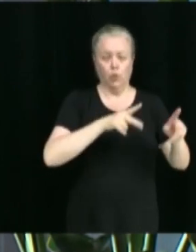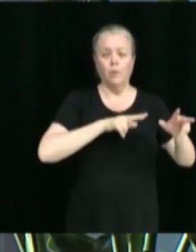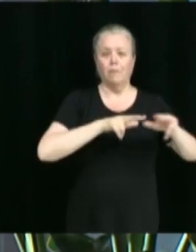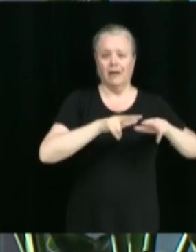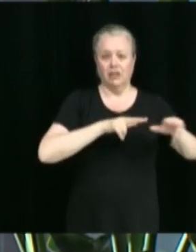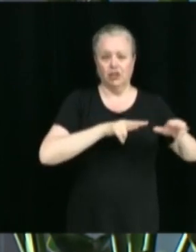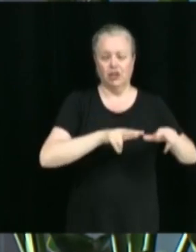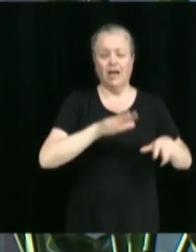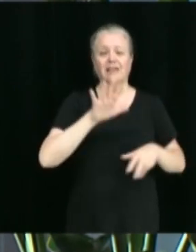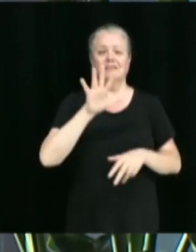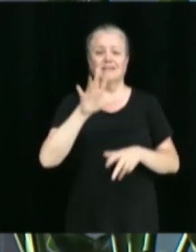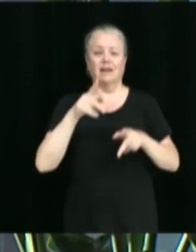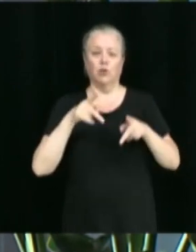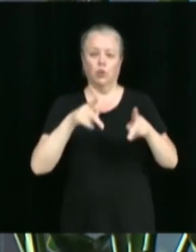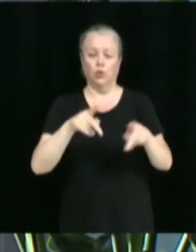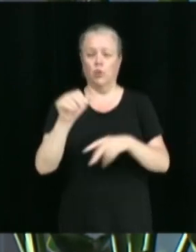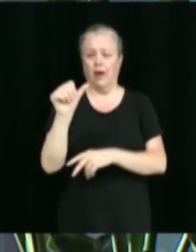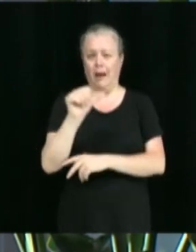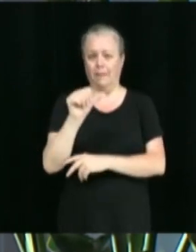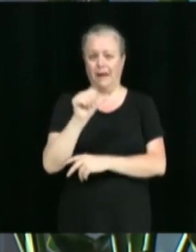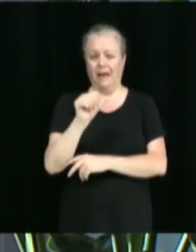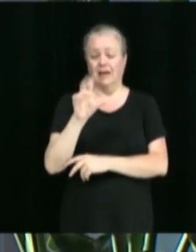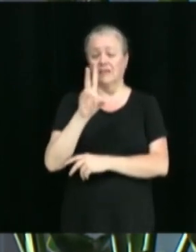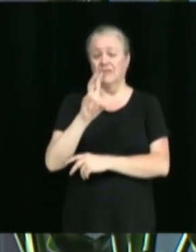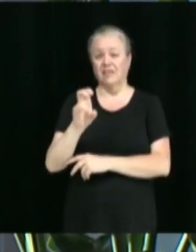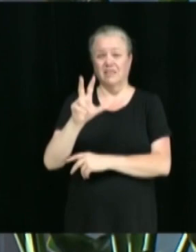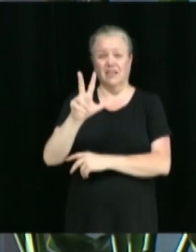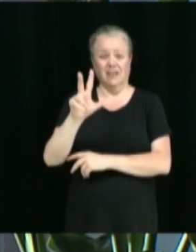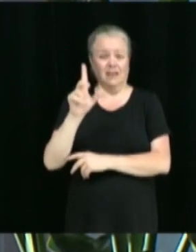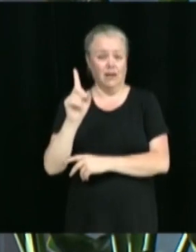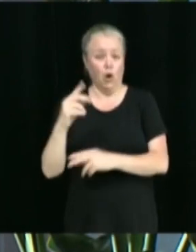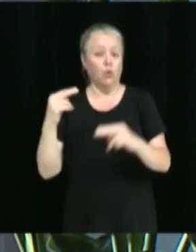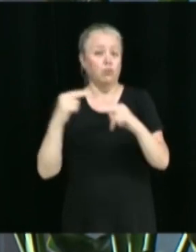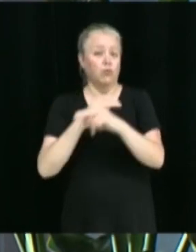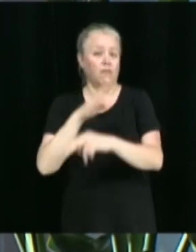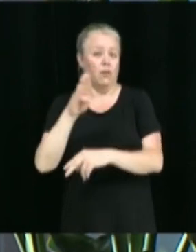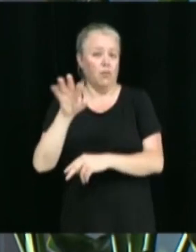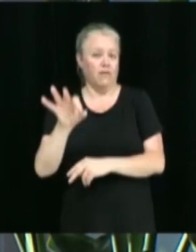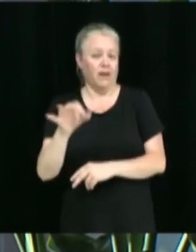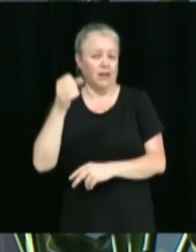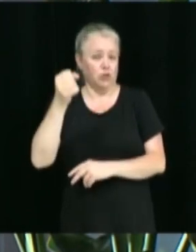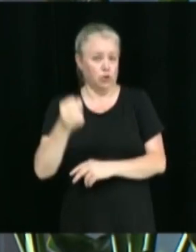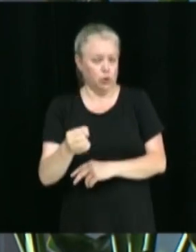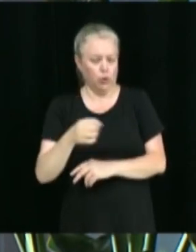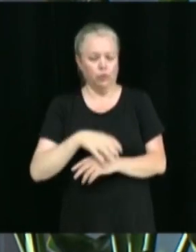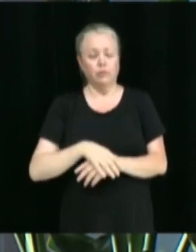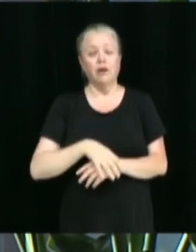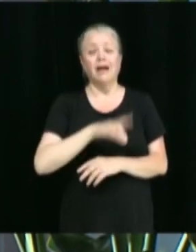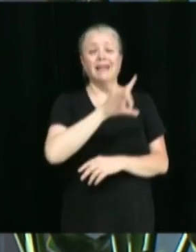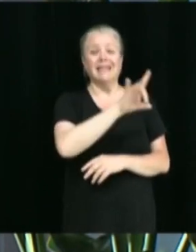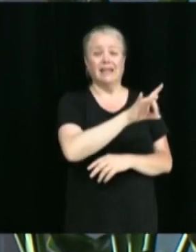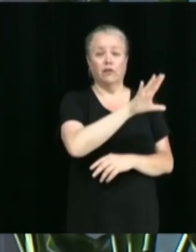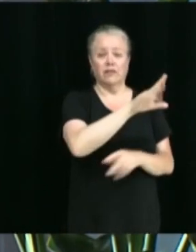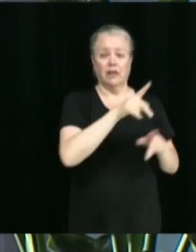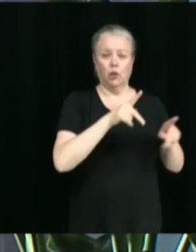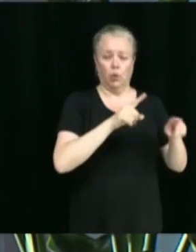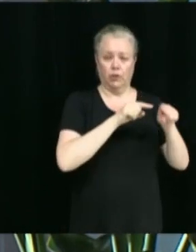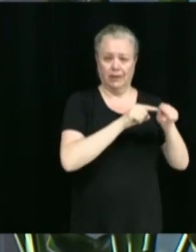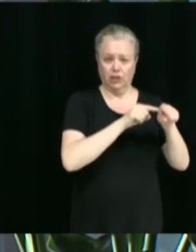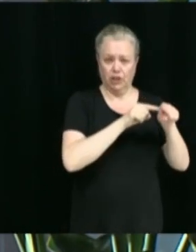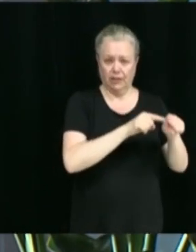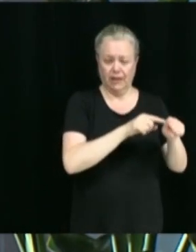rue Abel, le 731 boulevard des Bois-Françud, le 85 rue Desjardins,